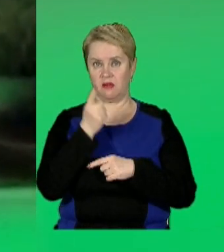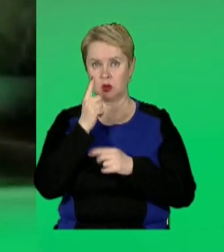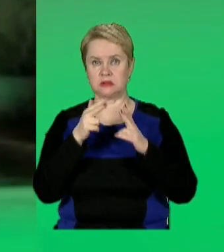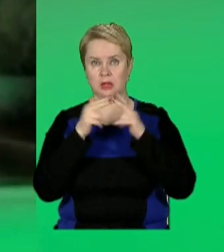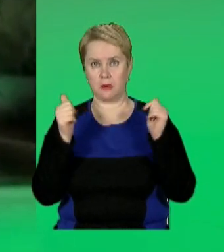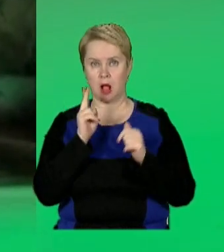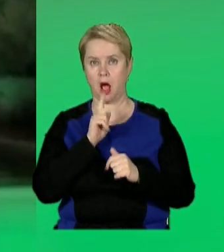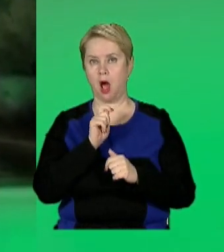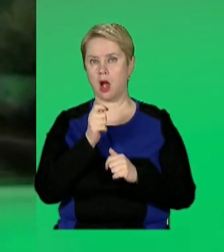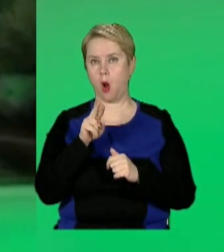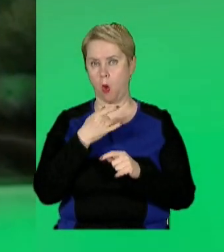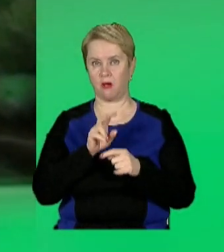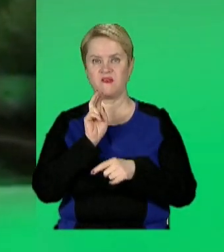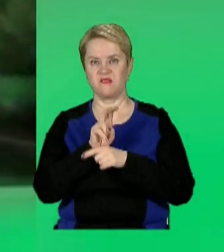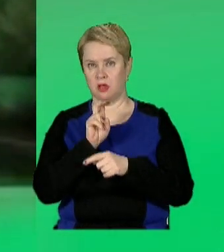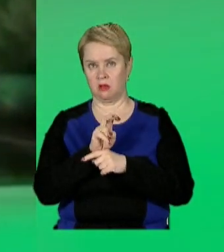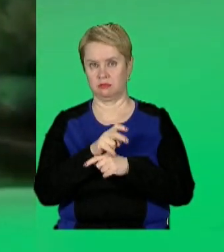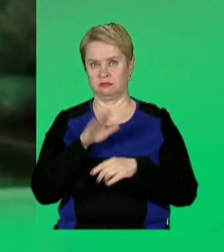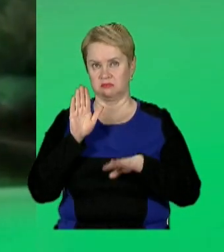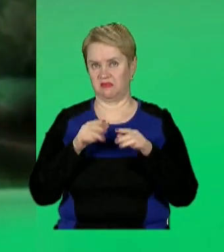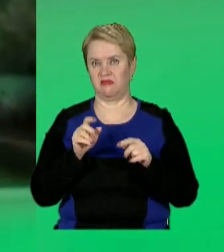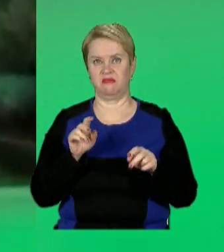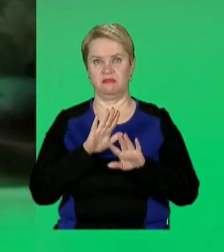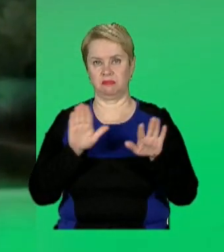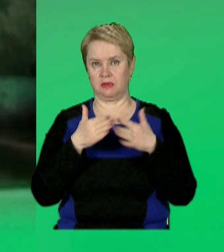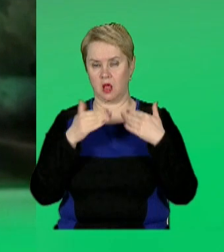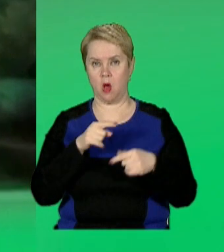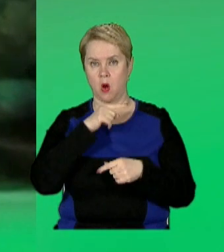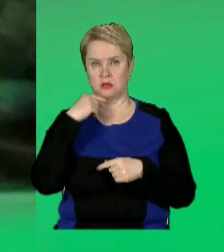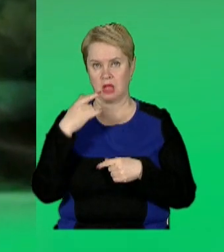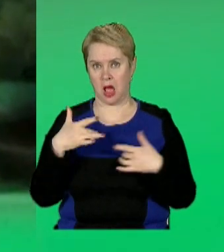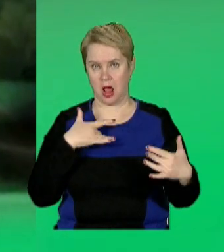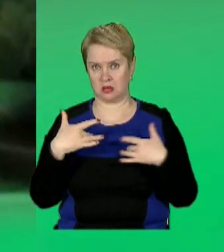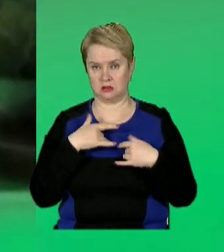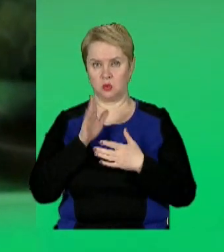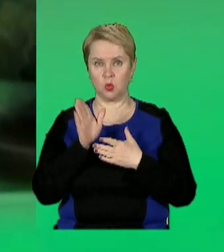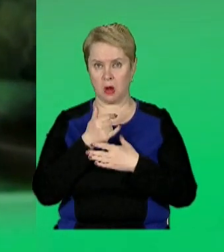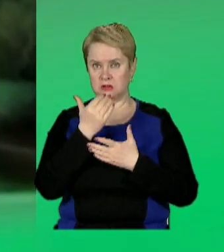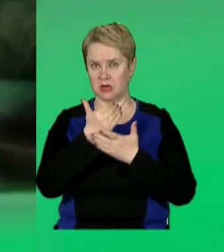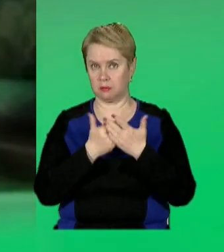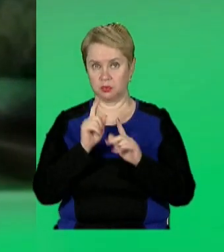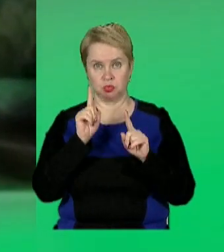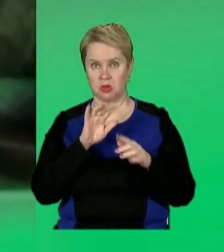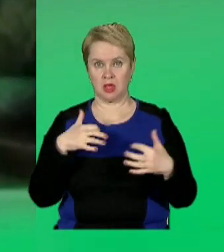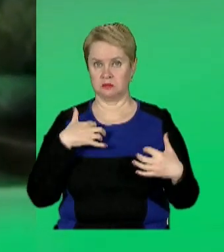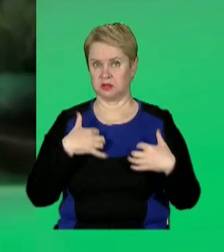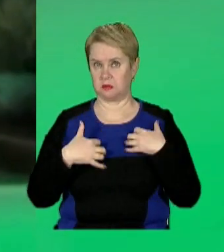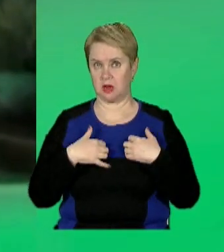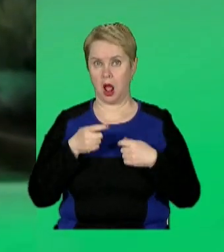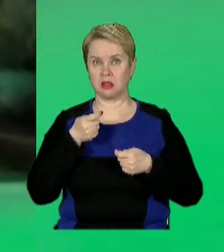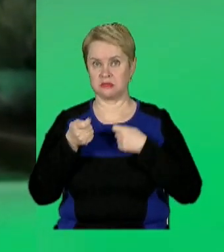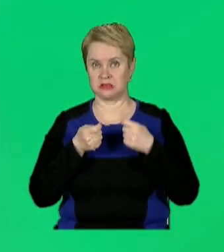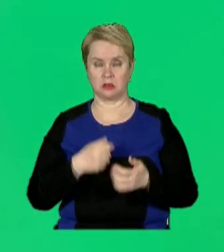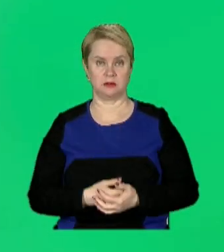одному із дніпровських караоке відвідувачі не гребують виконувати пісні російських артистів. Прибирати їх з репертуару чомусь не поспішає і